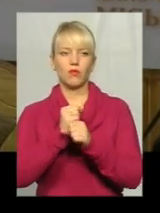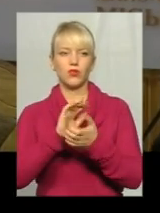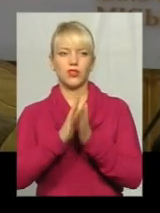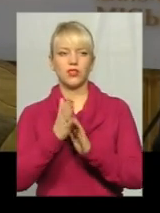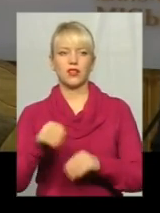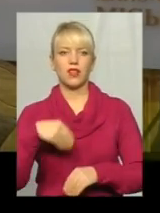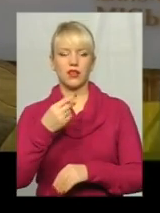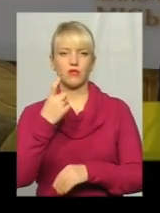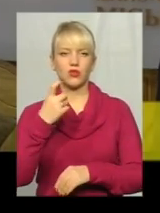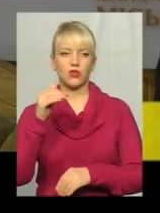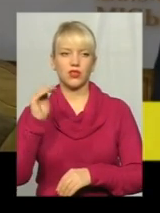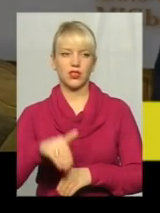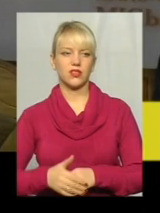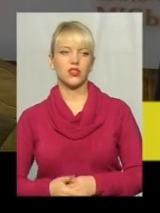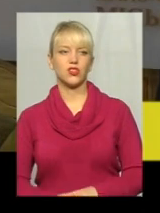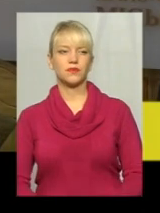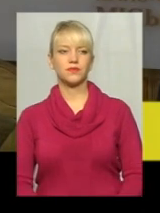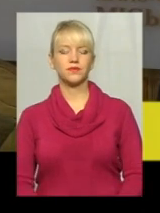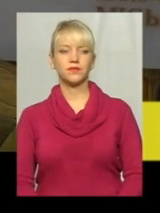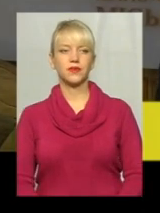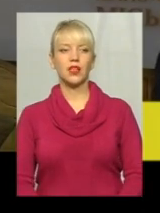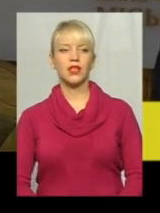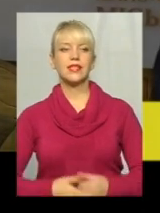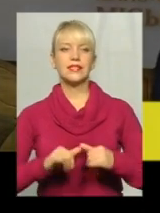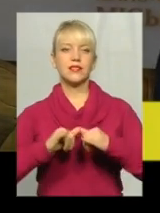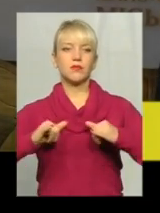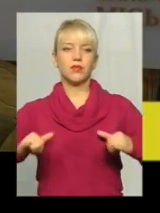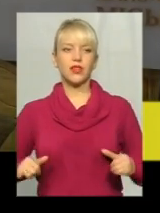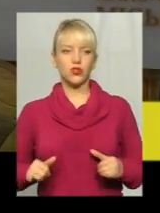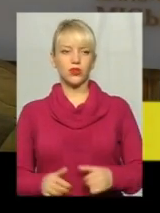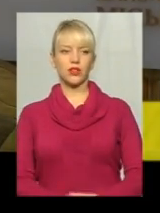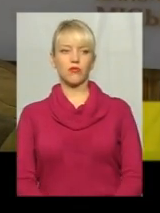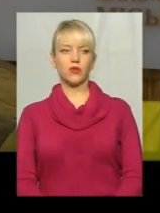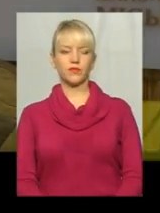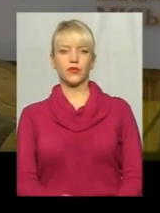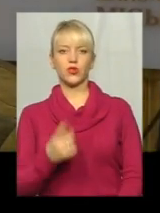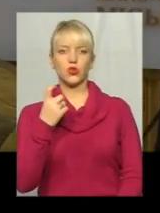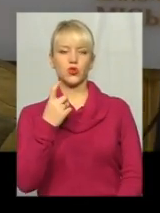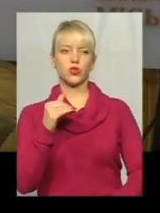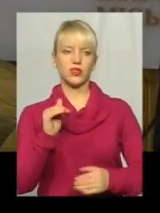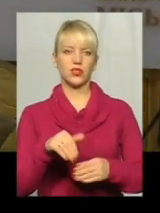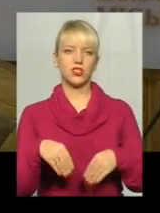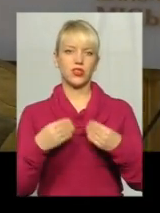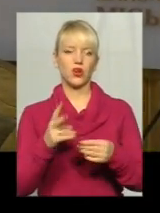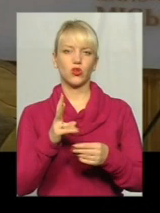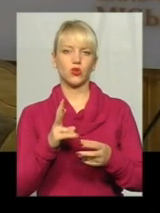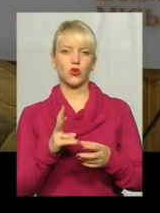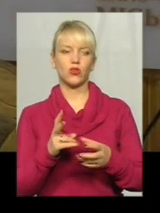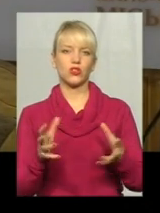100 тисяч, хто зловить. Збільшуємо. 100 тисяч даємо для того, хто зловить.